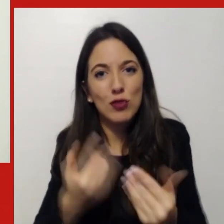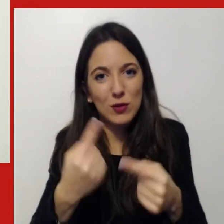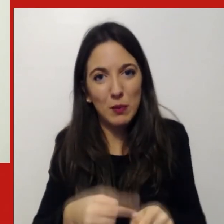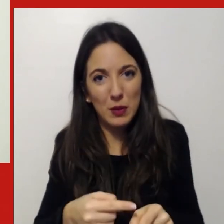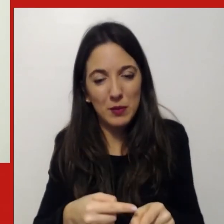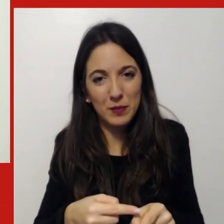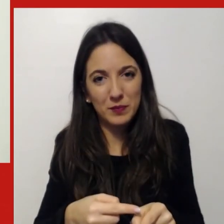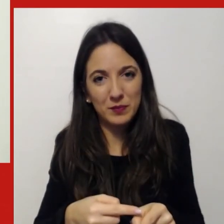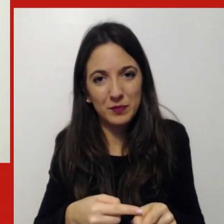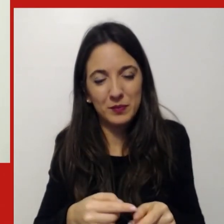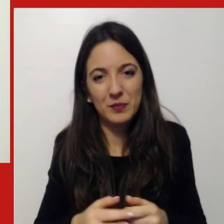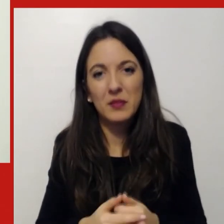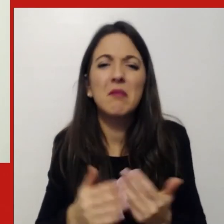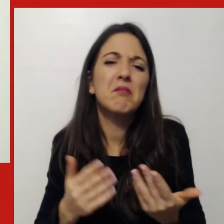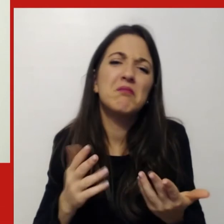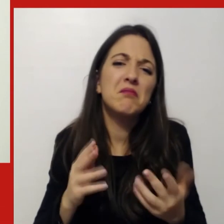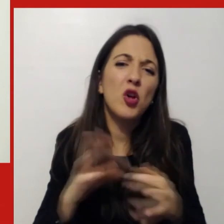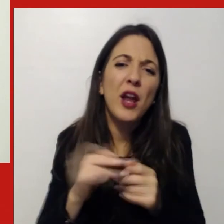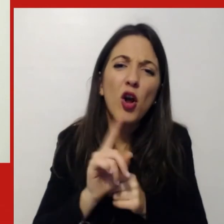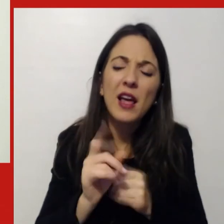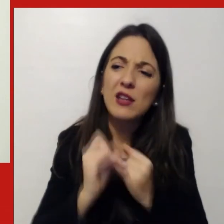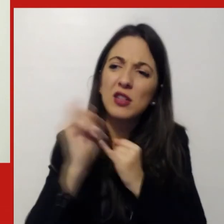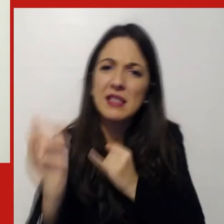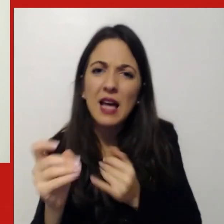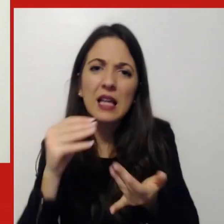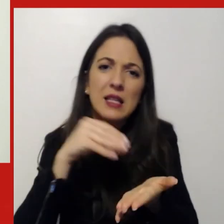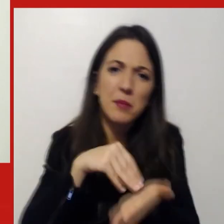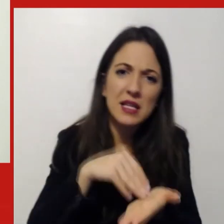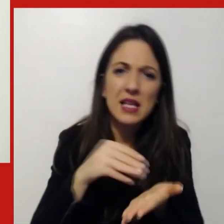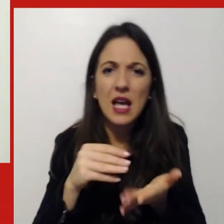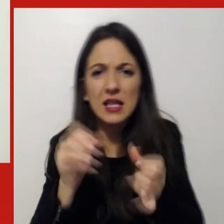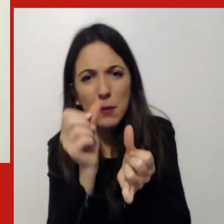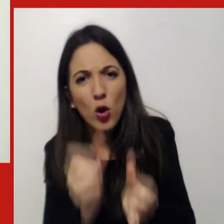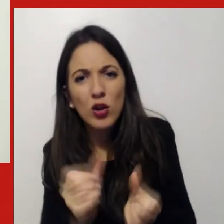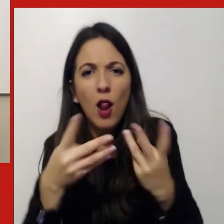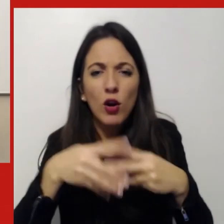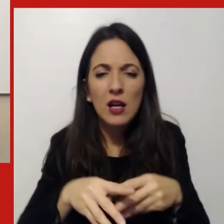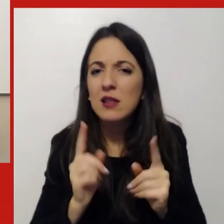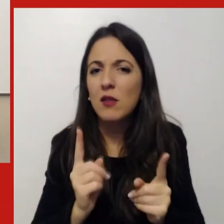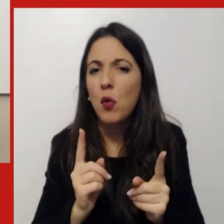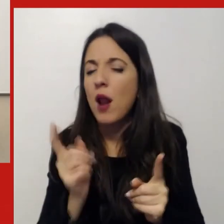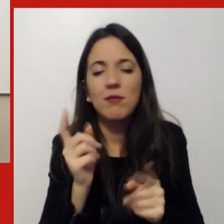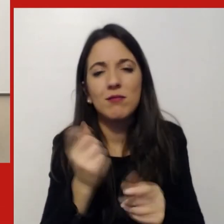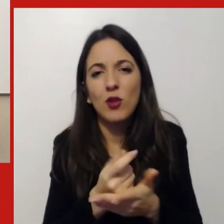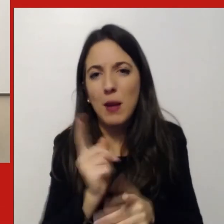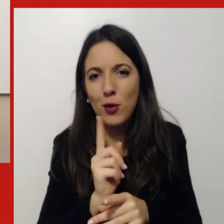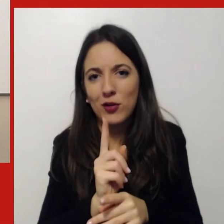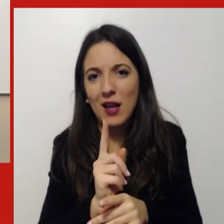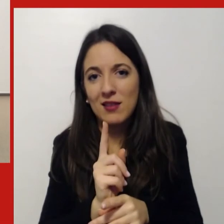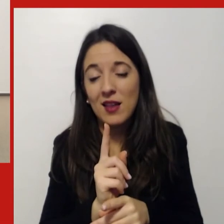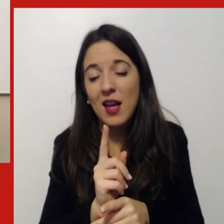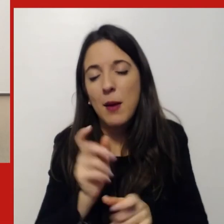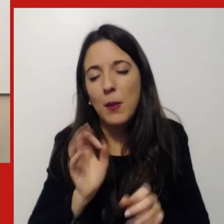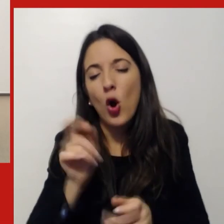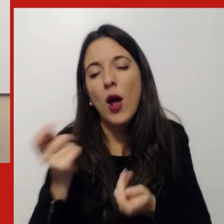presenza o dalla distanza o dal specifico modello organizzativo chiarissimo sono arrivate un paio di domande